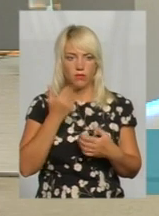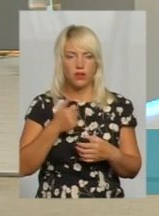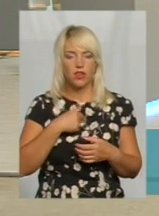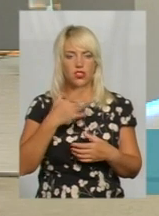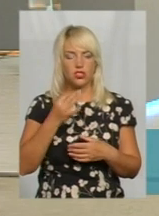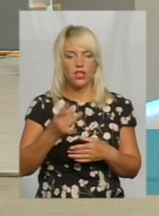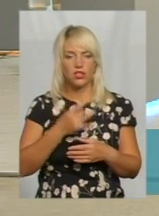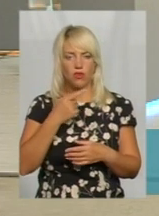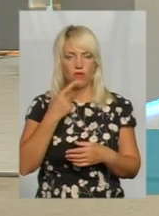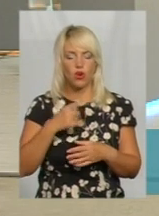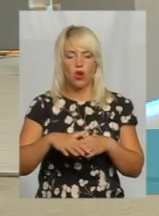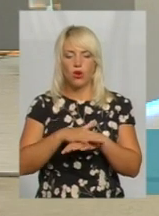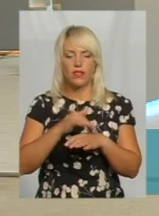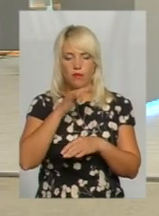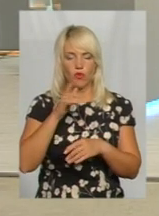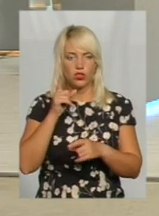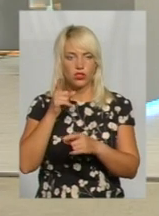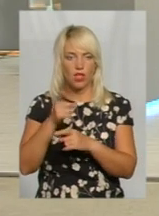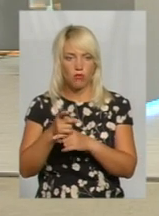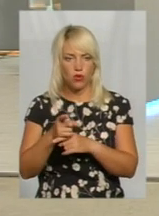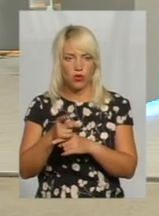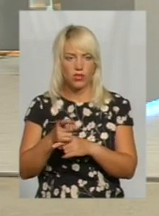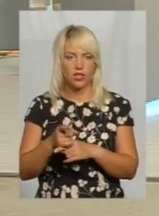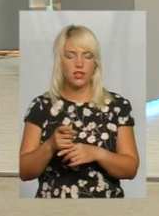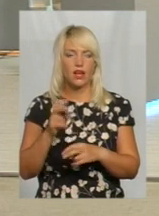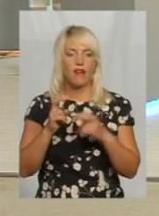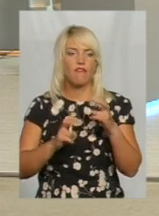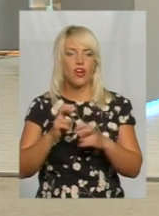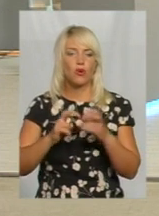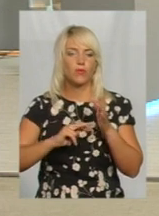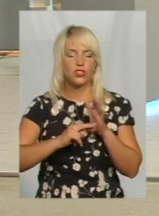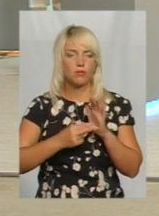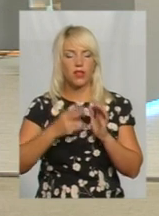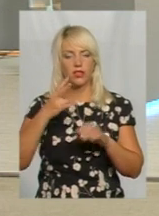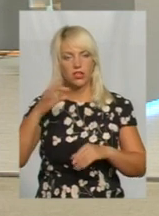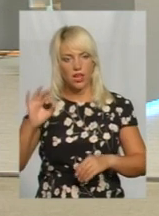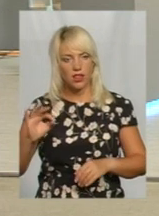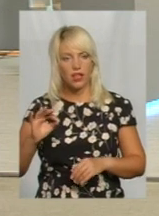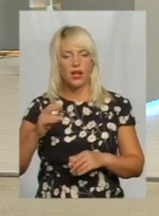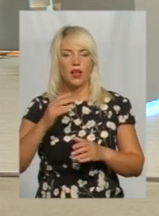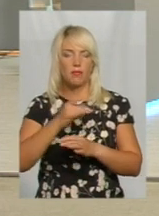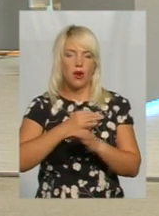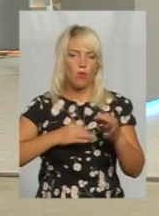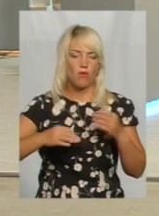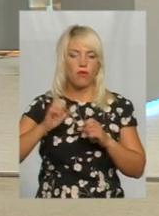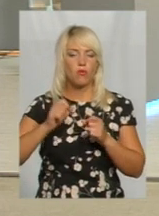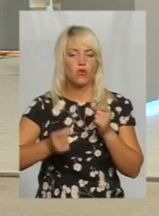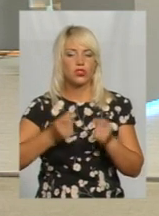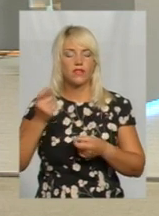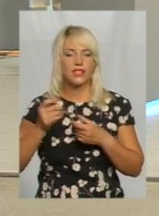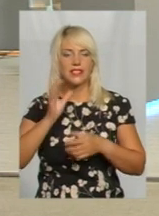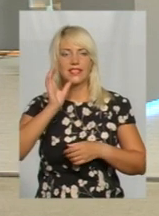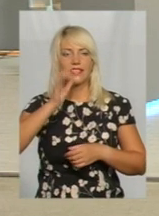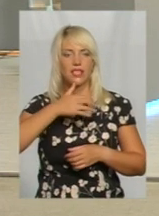наголошую, громада не може заборонити виробничі плани, але при обговоренні можуть виникнути дуже